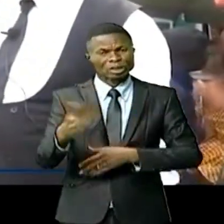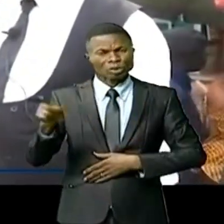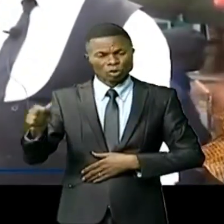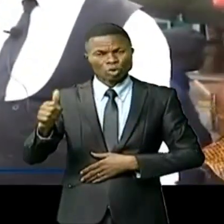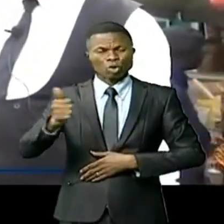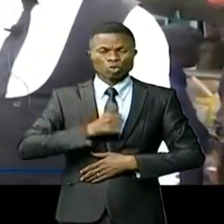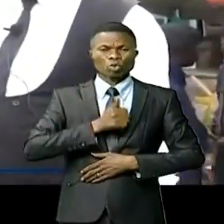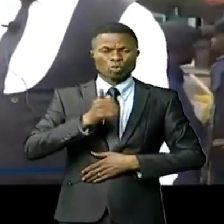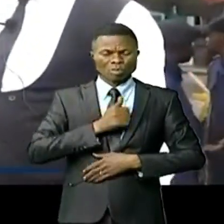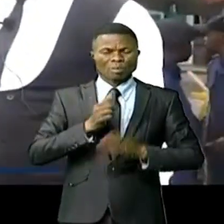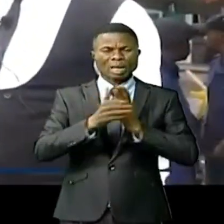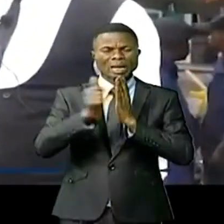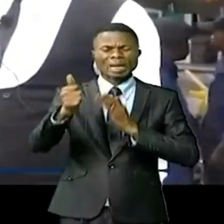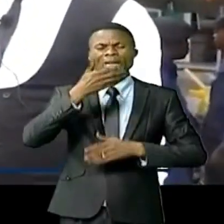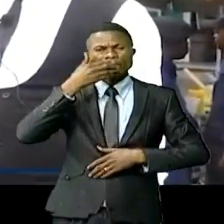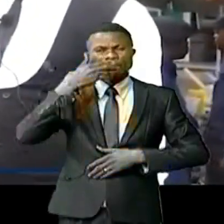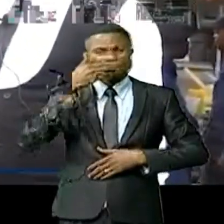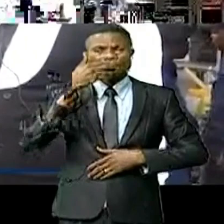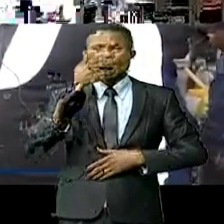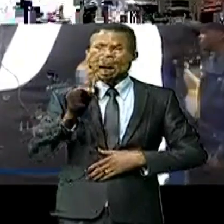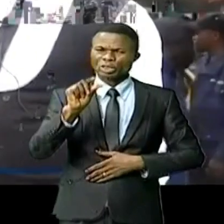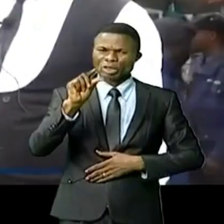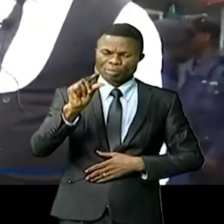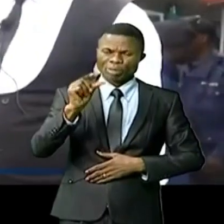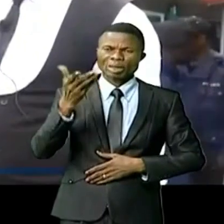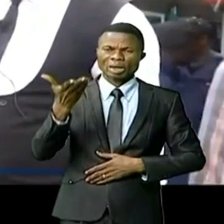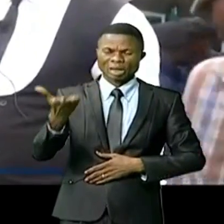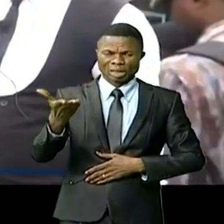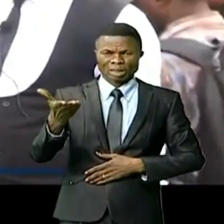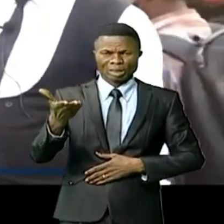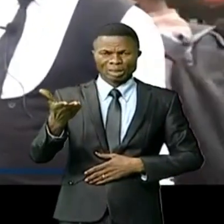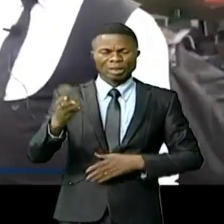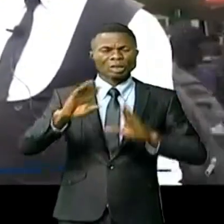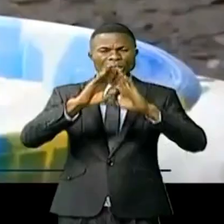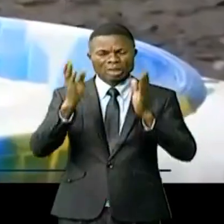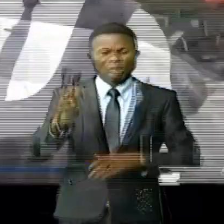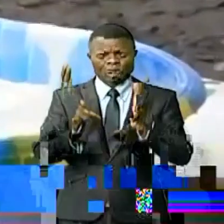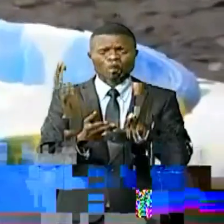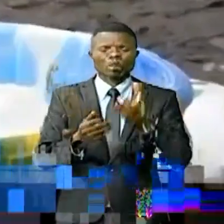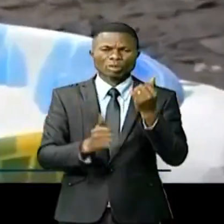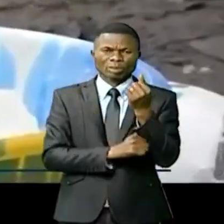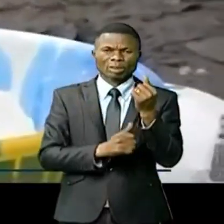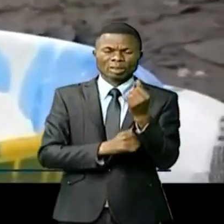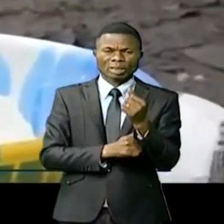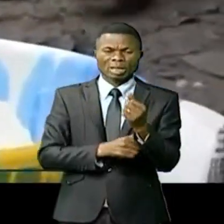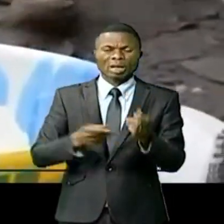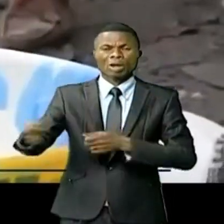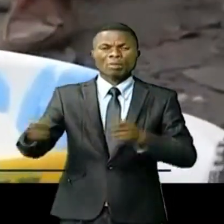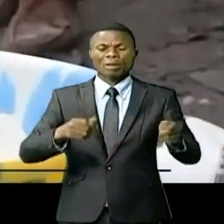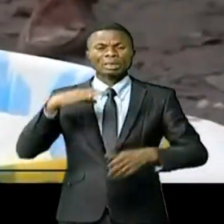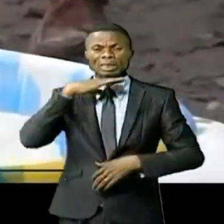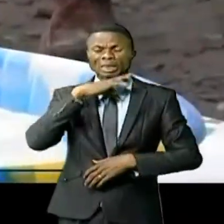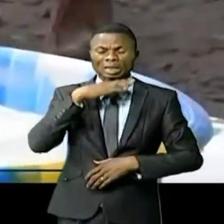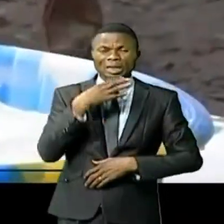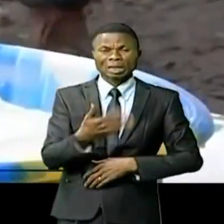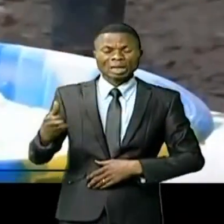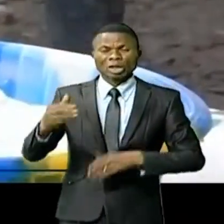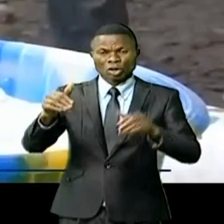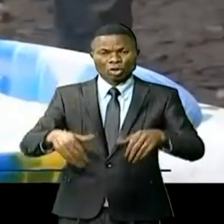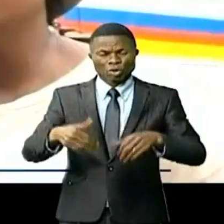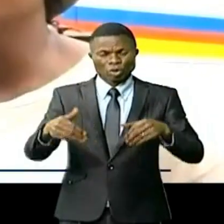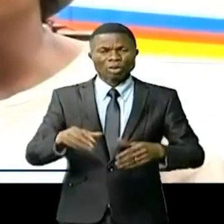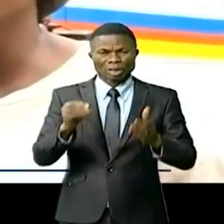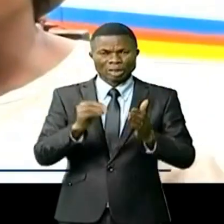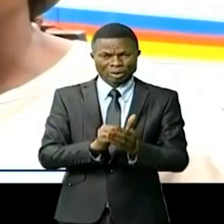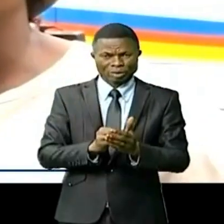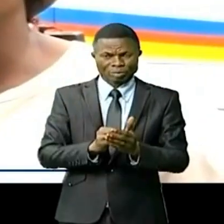est de la meilleure qualité, à un prix bordable à toutes les sources. Ici à Gambela, ces produits agricoles ont eu encore une fois